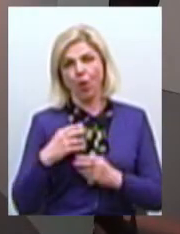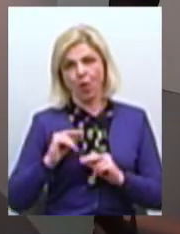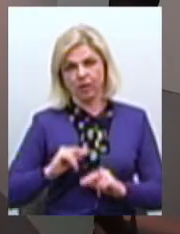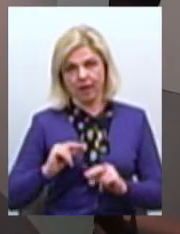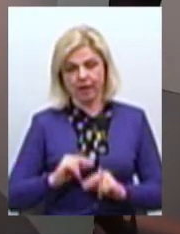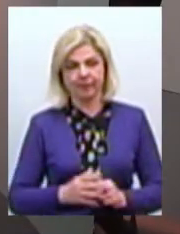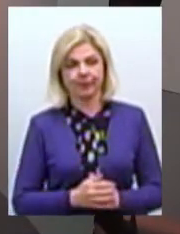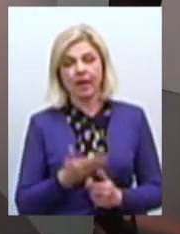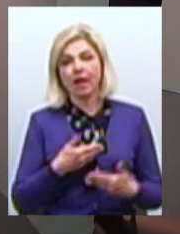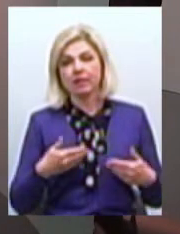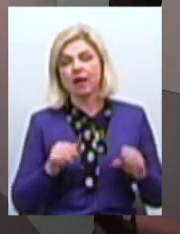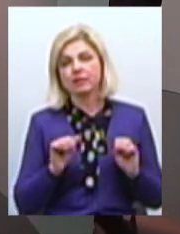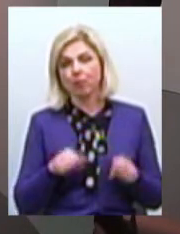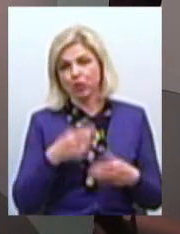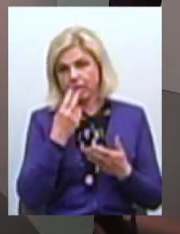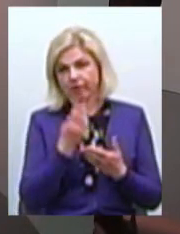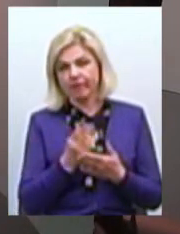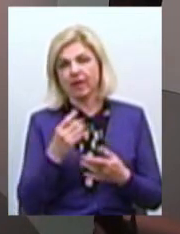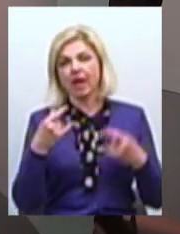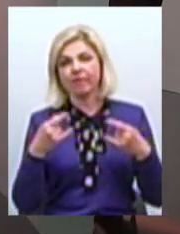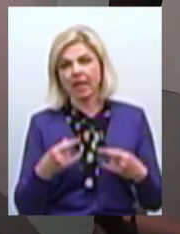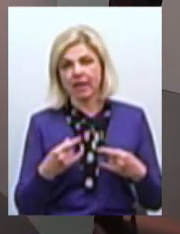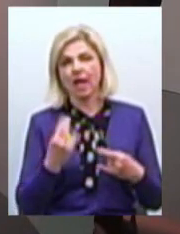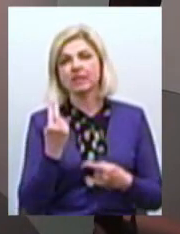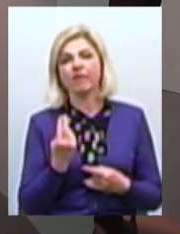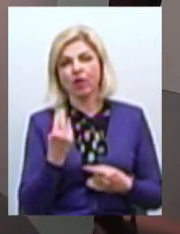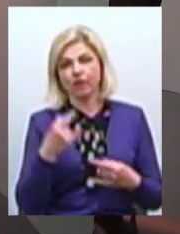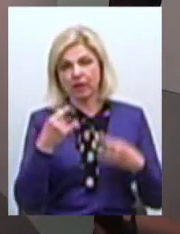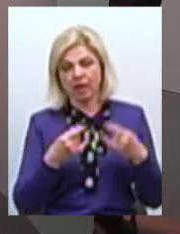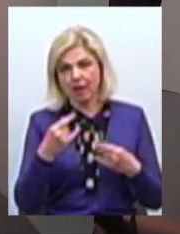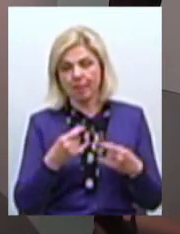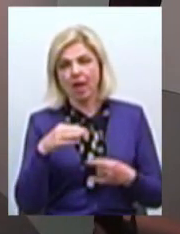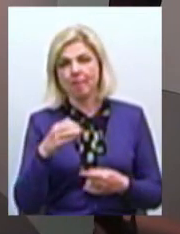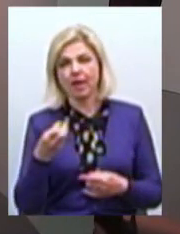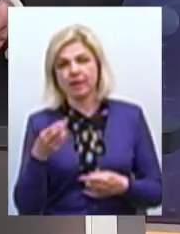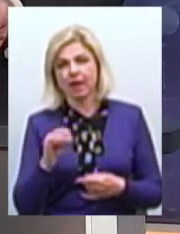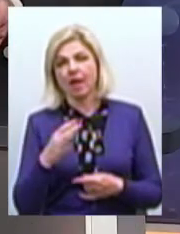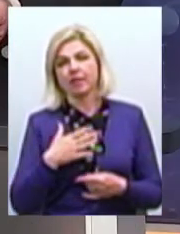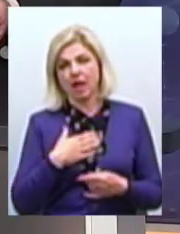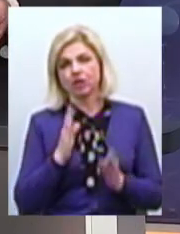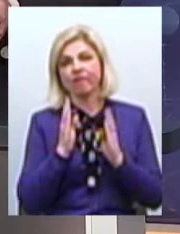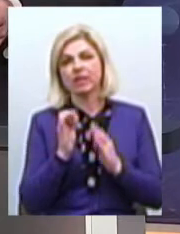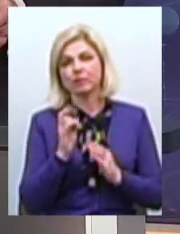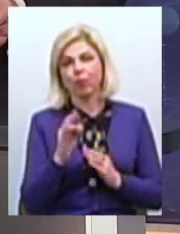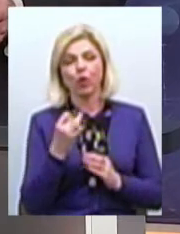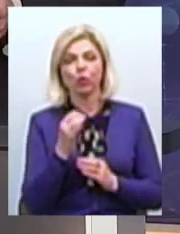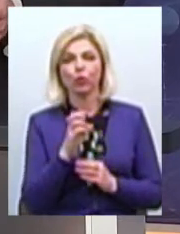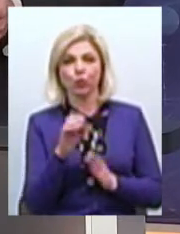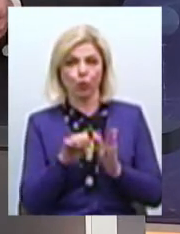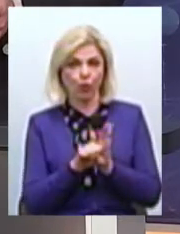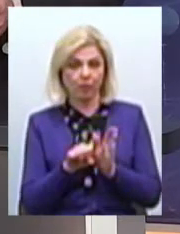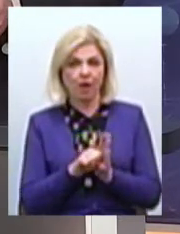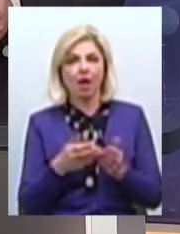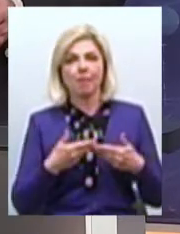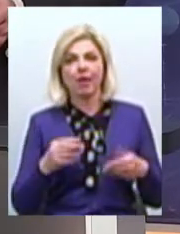Нас можна дивитися в ефірі з цифрового телебачення на сайті МК «Суспільне медіа» І на наших сторінках у Фейсбуці та на Ютубі Ми